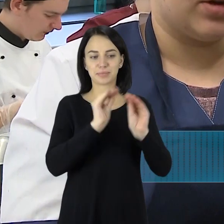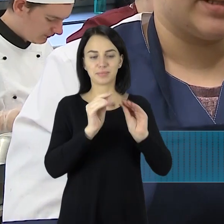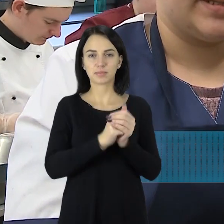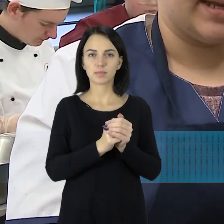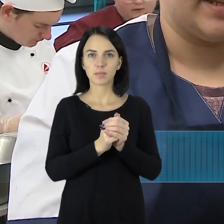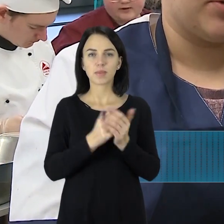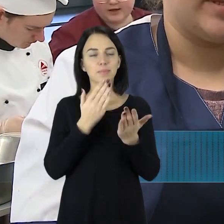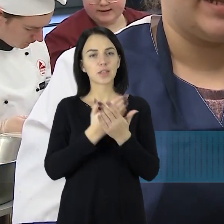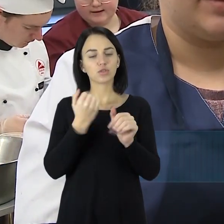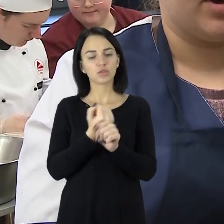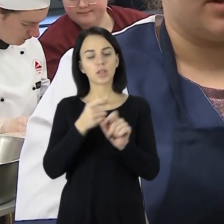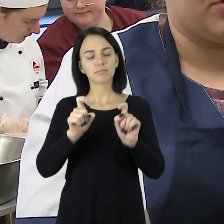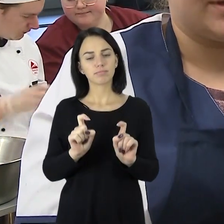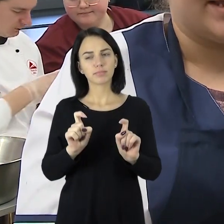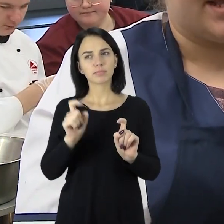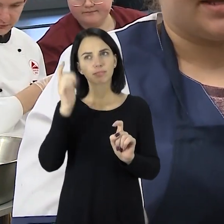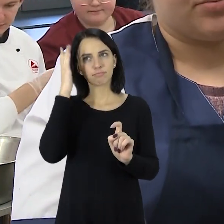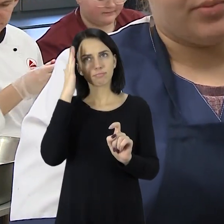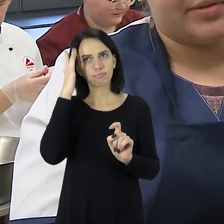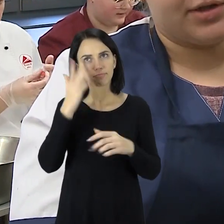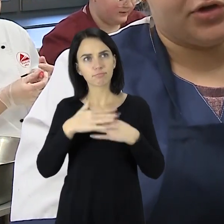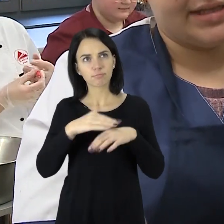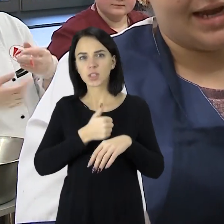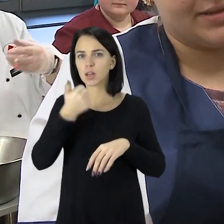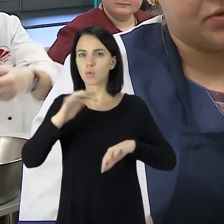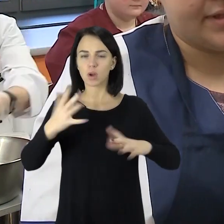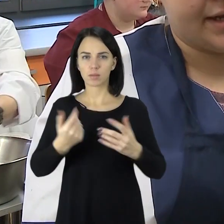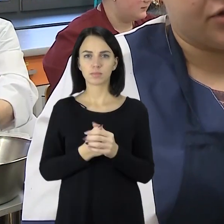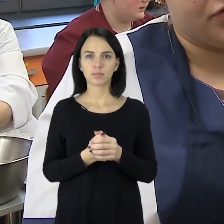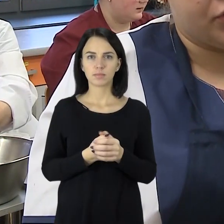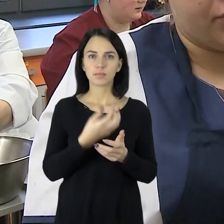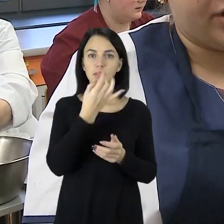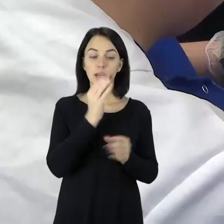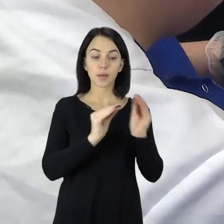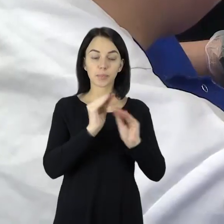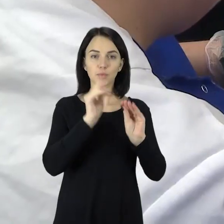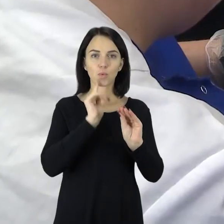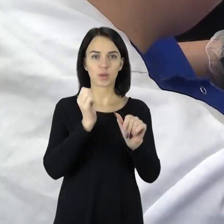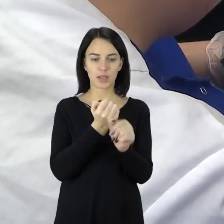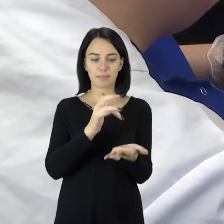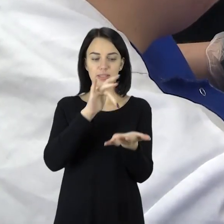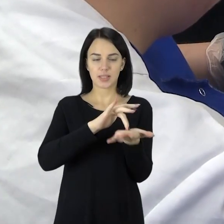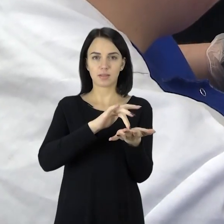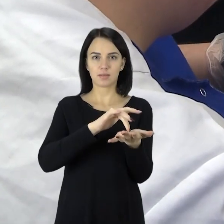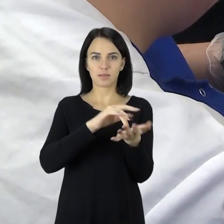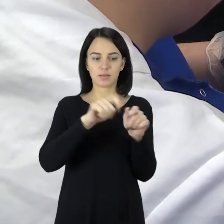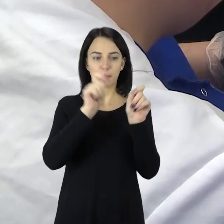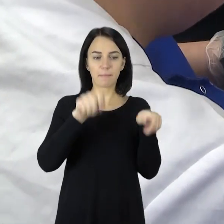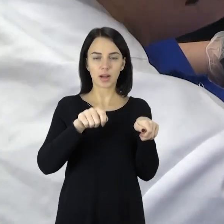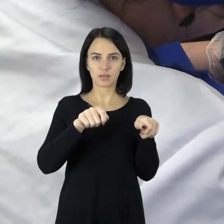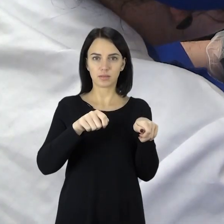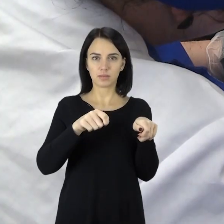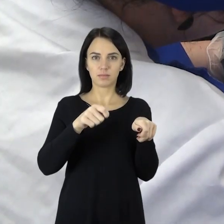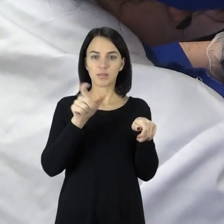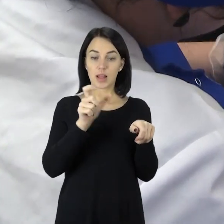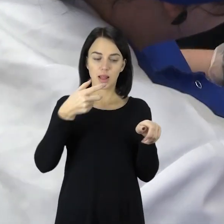gėlės, o kartais reikia tiesiog pasėdėti, pagalvoti. Reikia pirmiausia, norint gėlės kurti, reikia nuo vidurio pradėti, tiesiog įbėti adatą